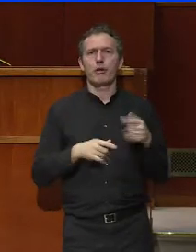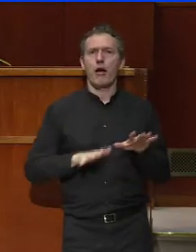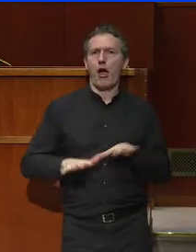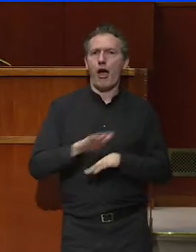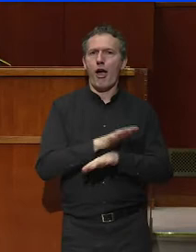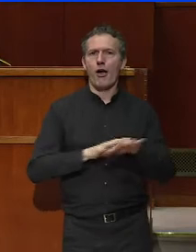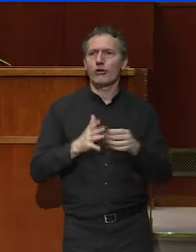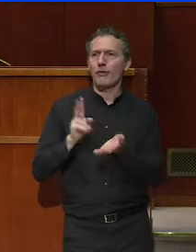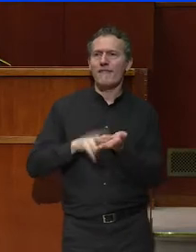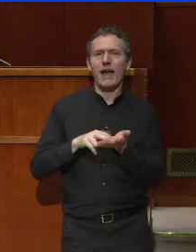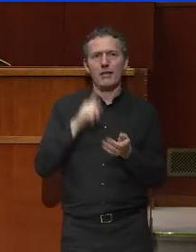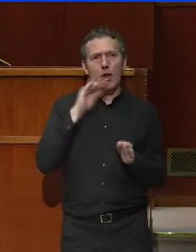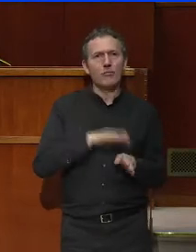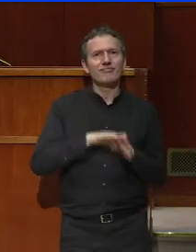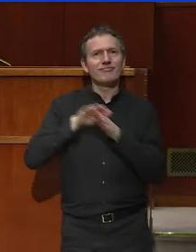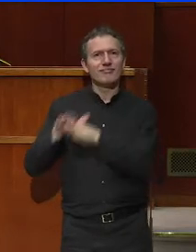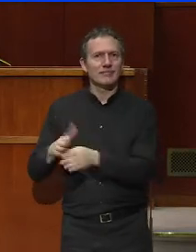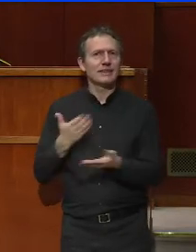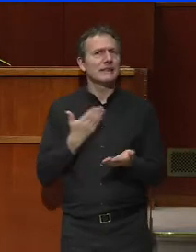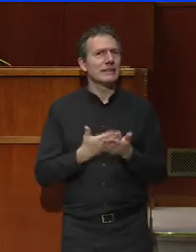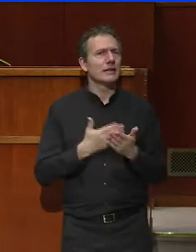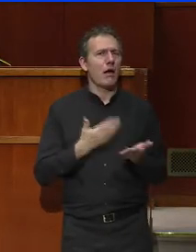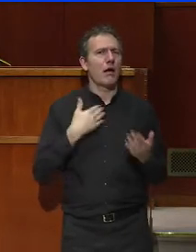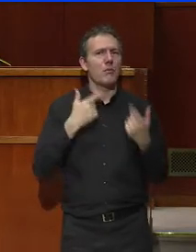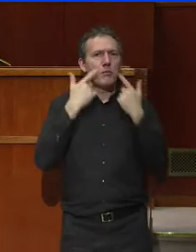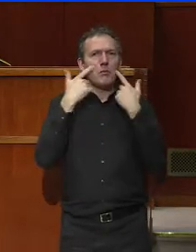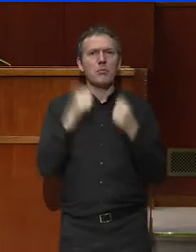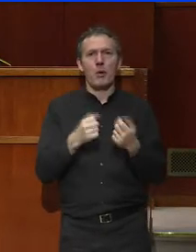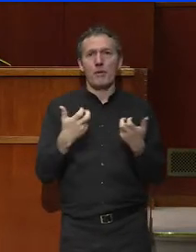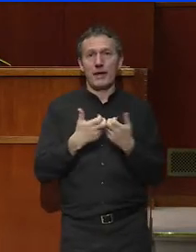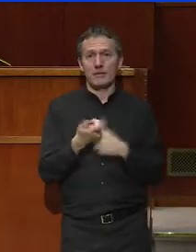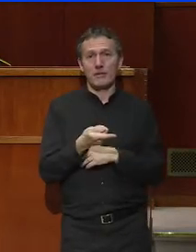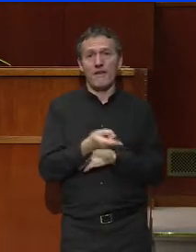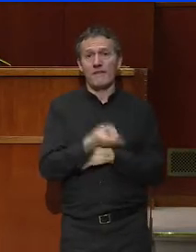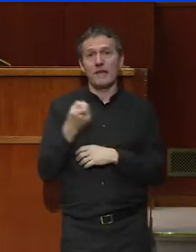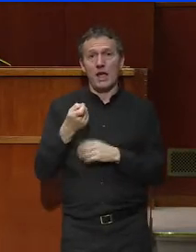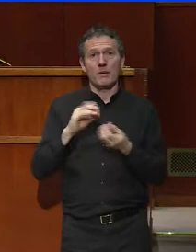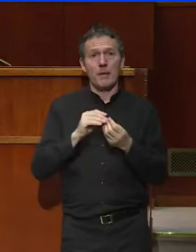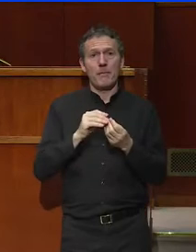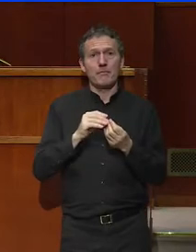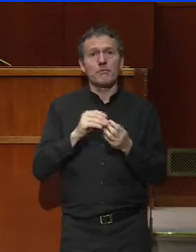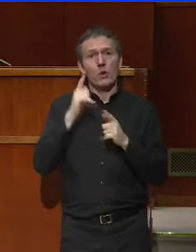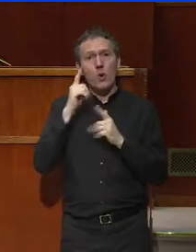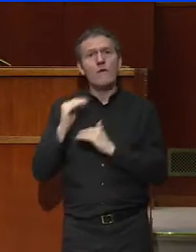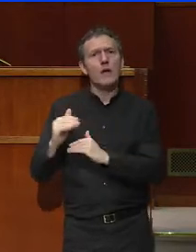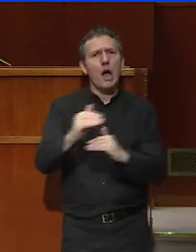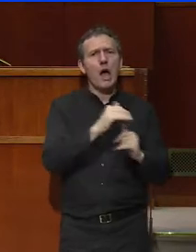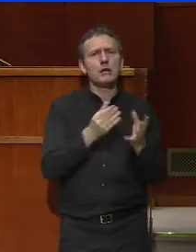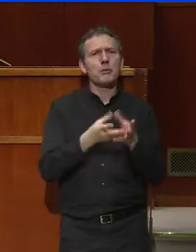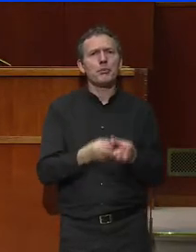avec la vérité. J'y vois notamment une des causes de la crise de confiance qui a secoué notre pays.